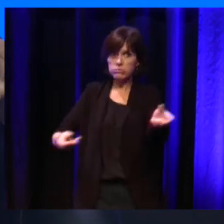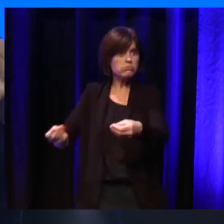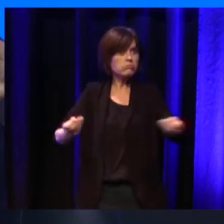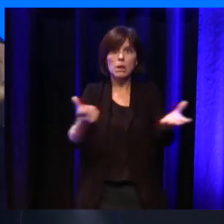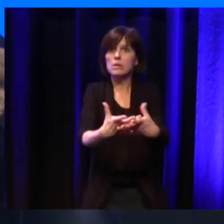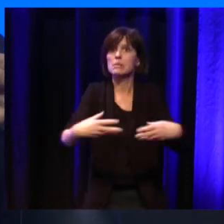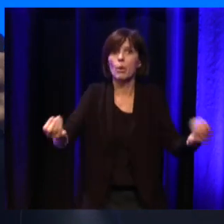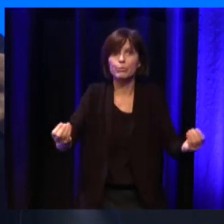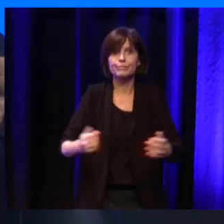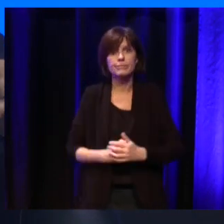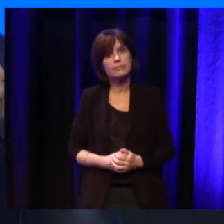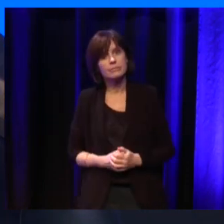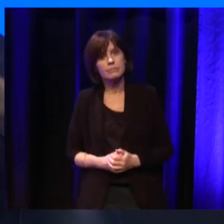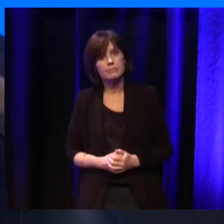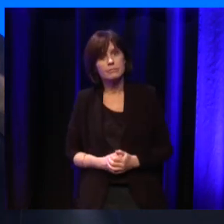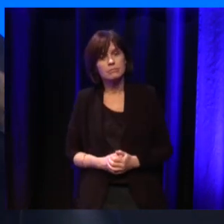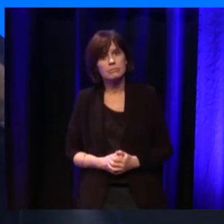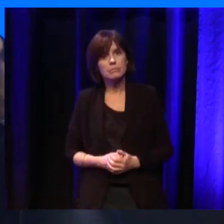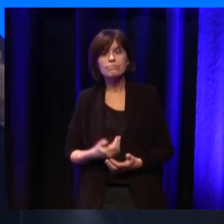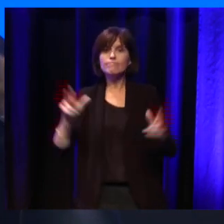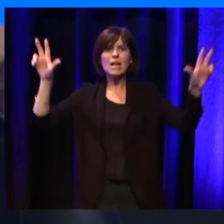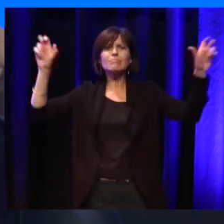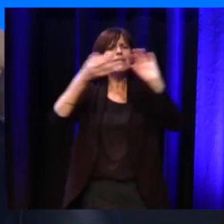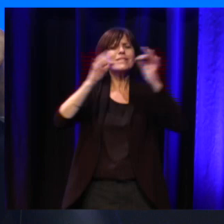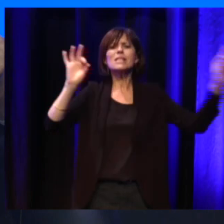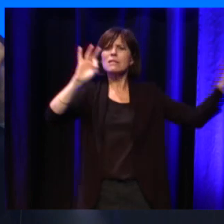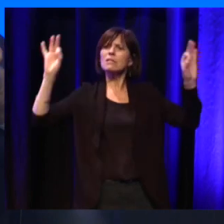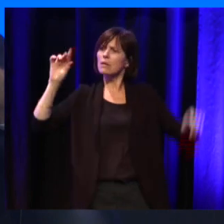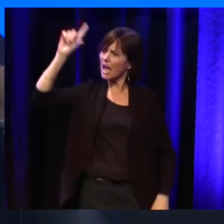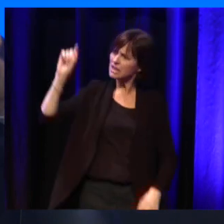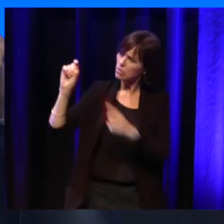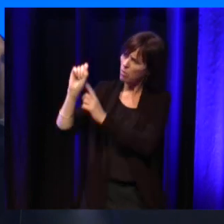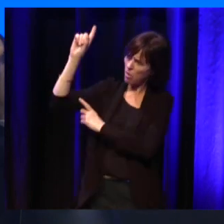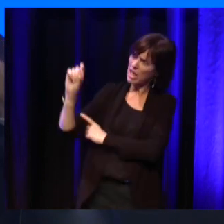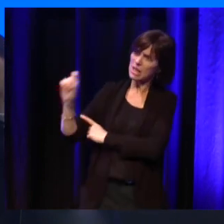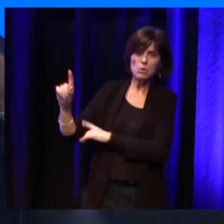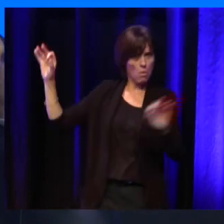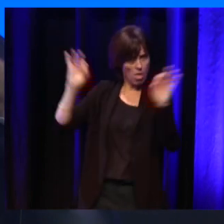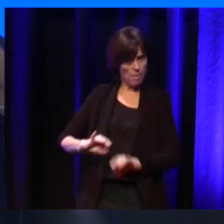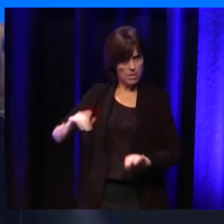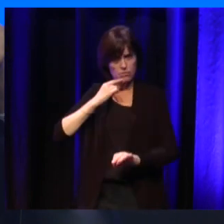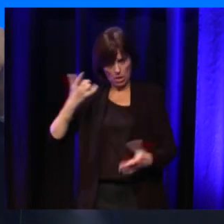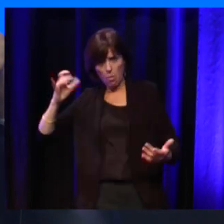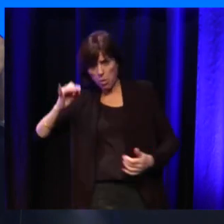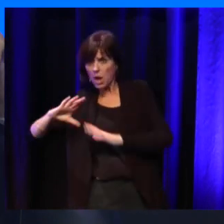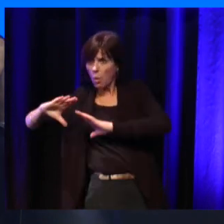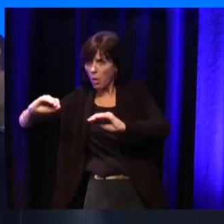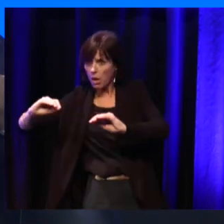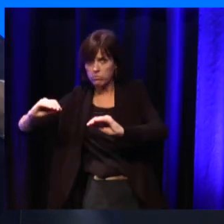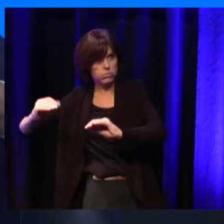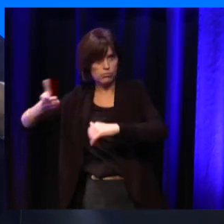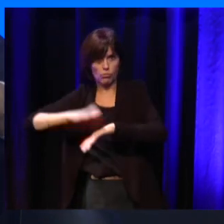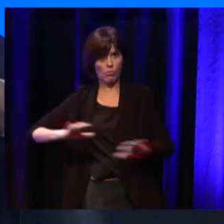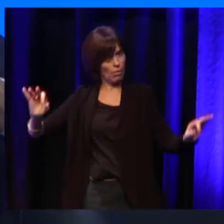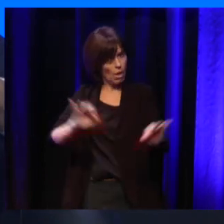et c'est effectivement la question qui est posée. Pourquoi est-ce qu'on n pas, on n'a pas de plan ou de stratégie maladie de l